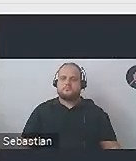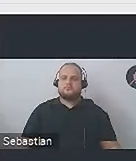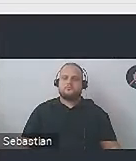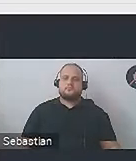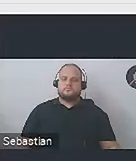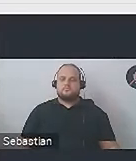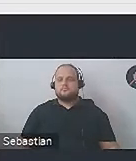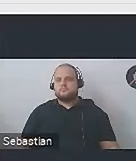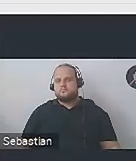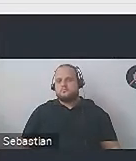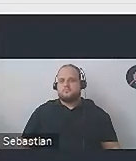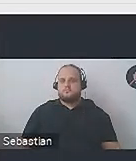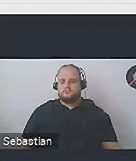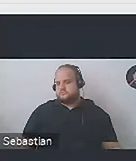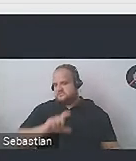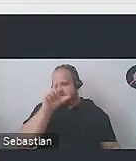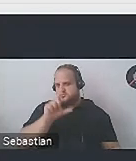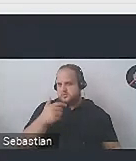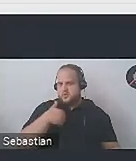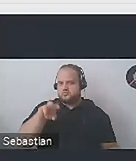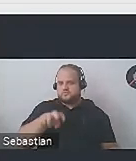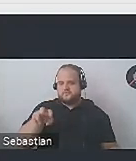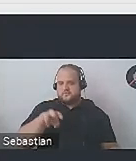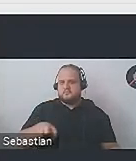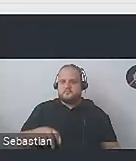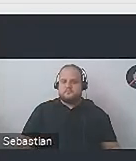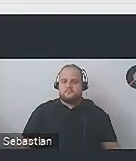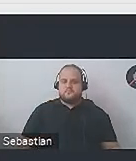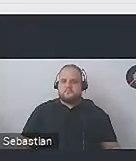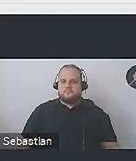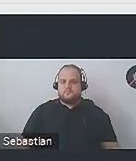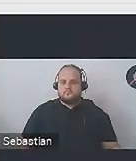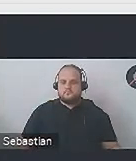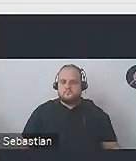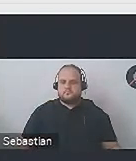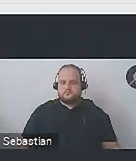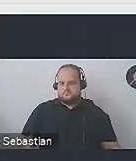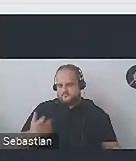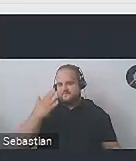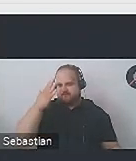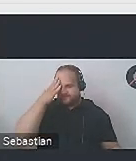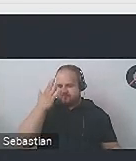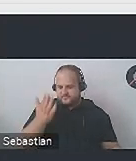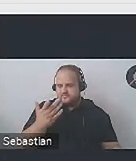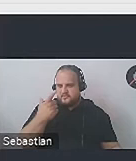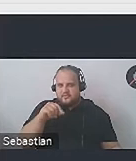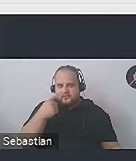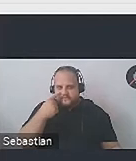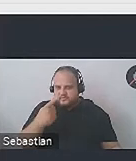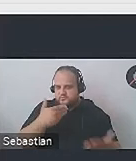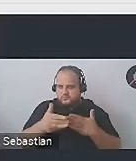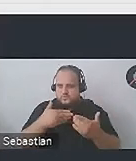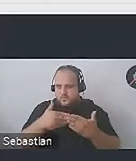Z takich rzeczy się korzysta na bieżąco. Na przykład. I one nie są dla Państwa dziwne. Jest oczywistym, że osoba niedowidząca,